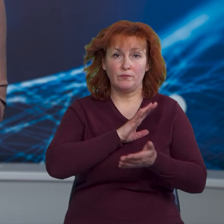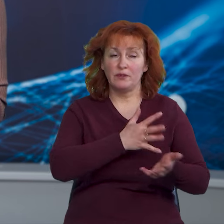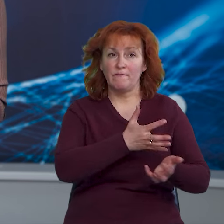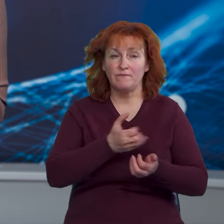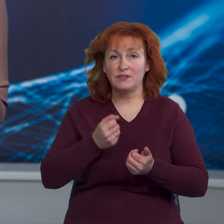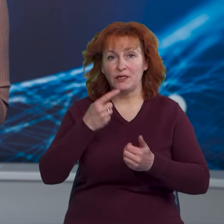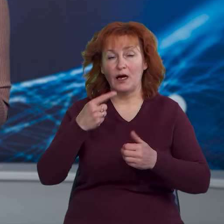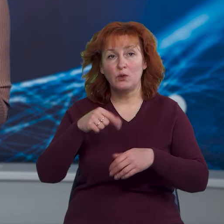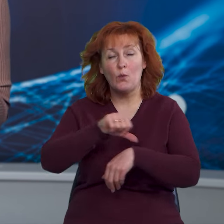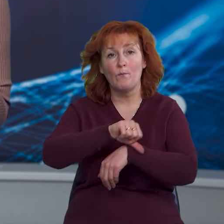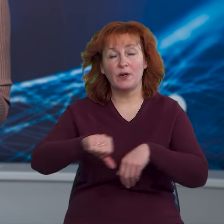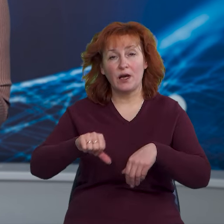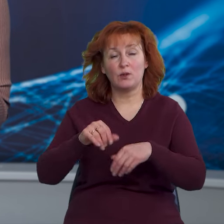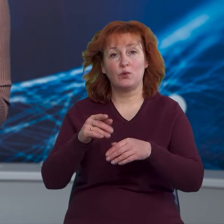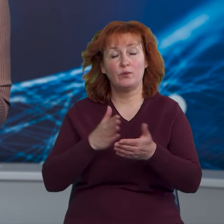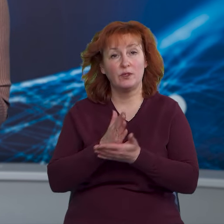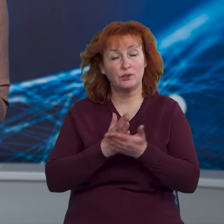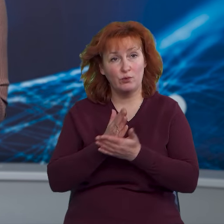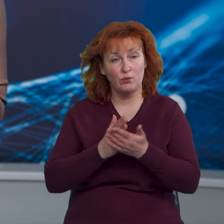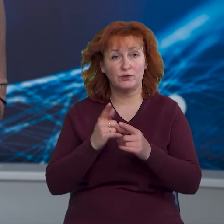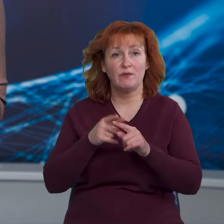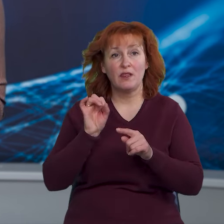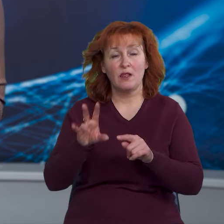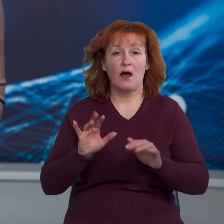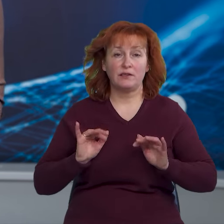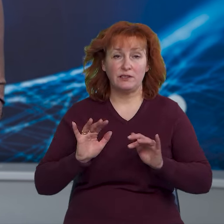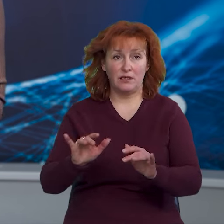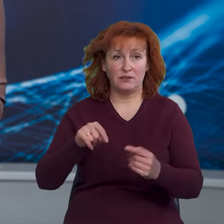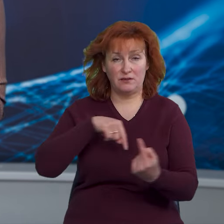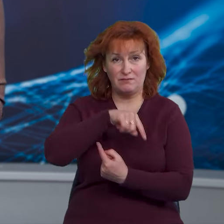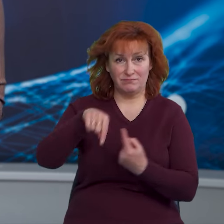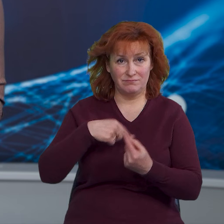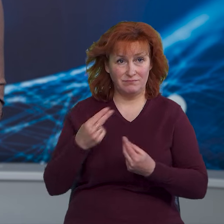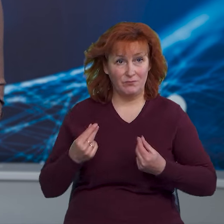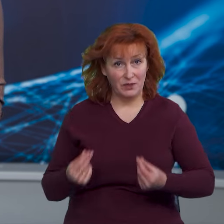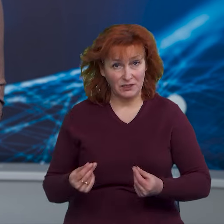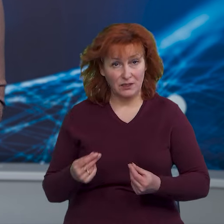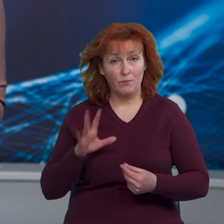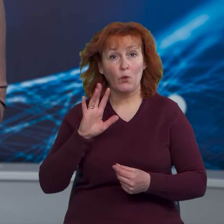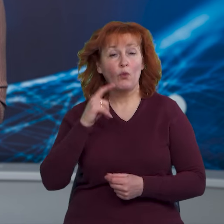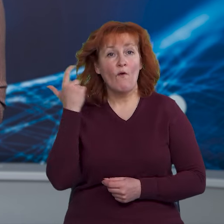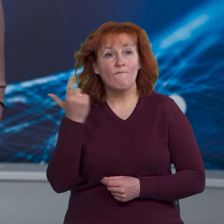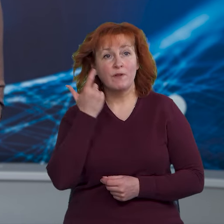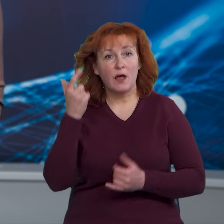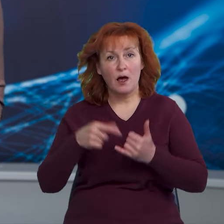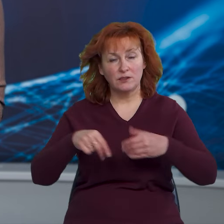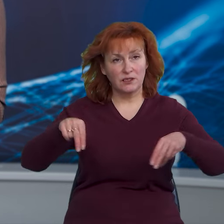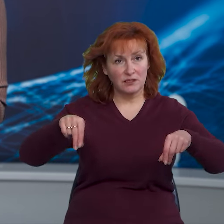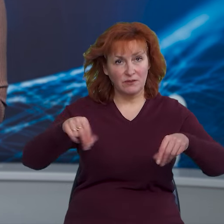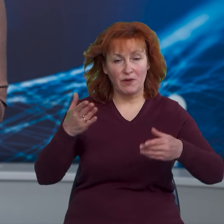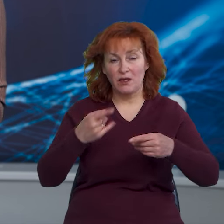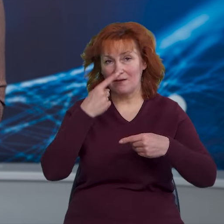дозвіл у прикордонної служби на здійснення підприємницької діяльності. Власникам земельних ділянок, які знаходяться у 2